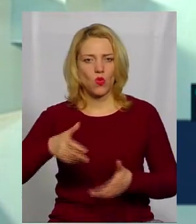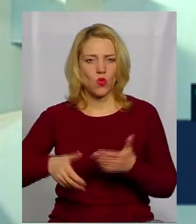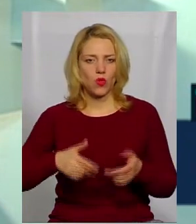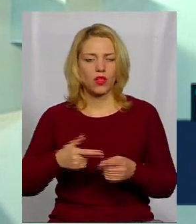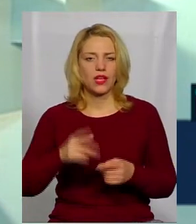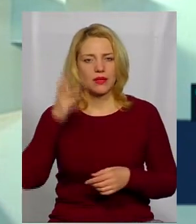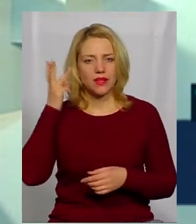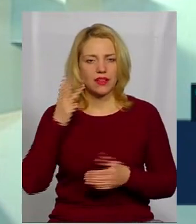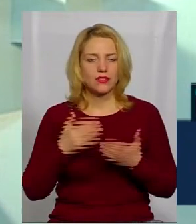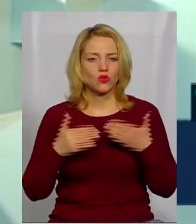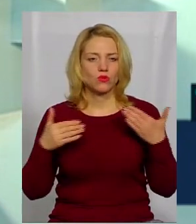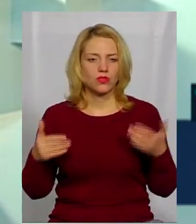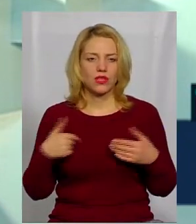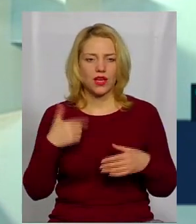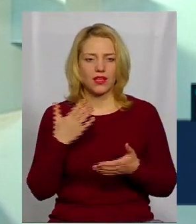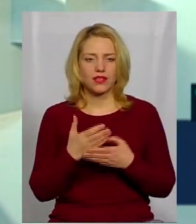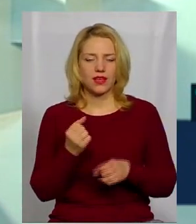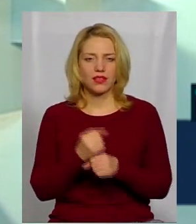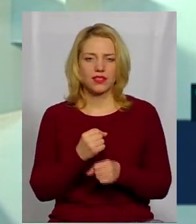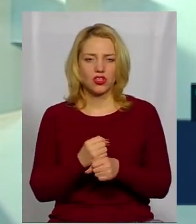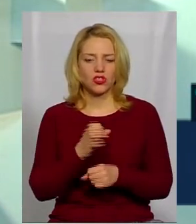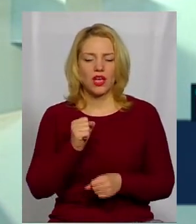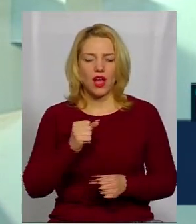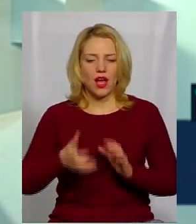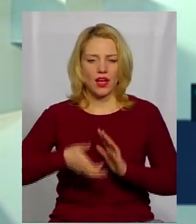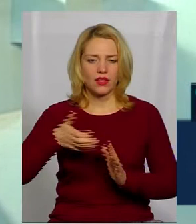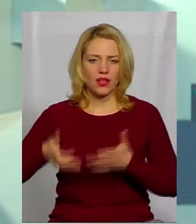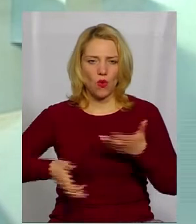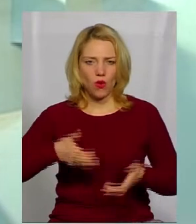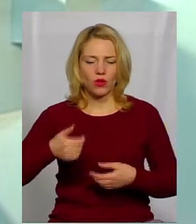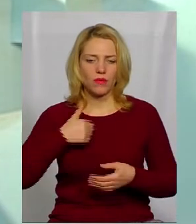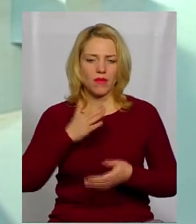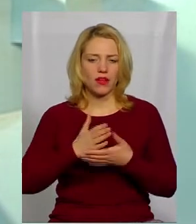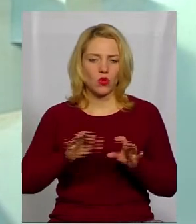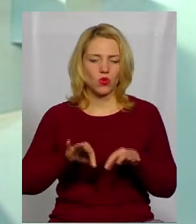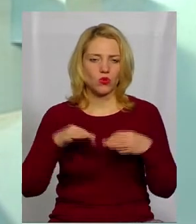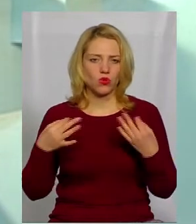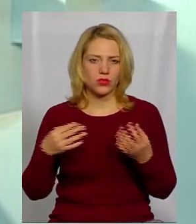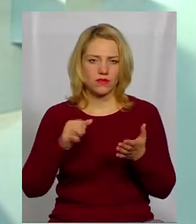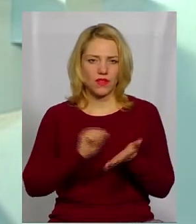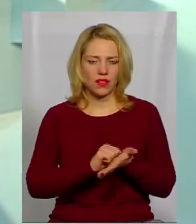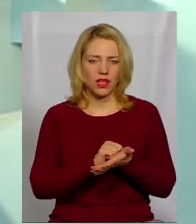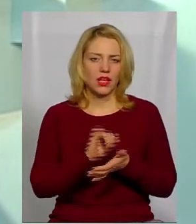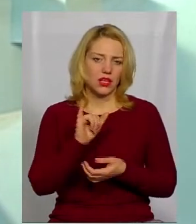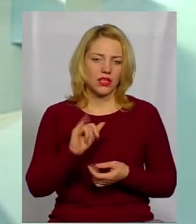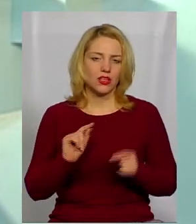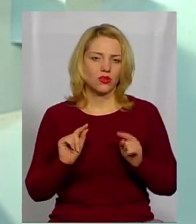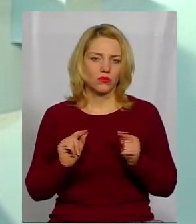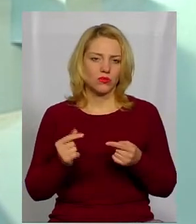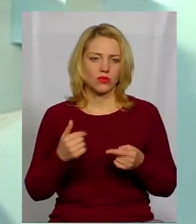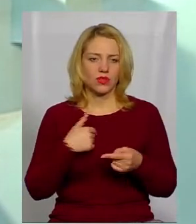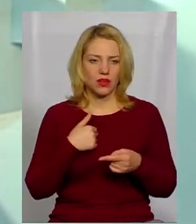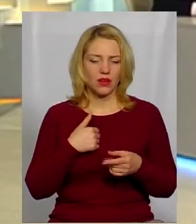Я і зараз є діючим археологом, маю дозвіл на проведення археологічних досліджень, і саме